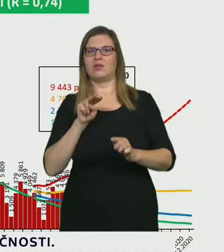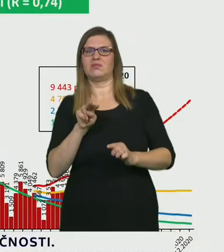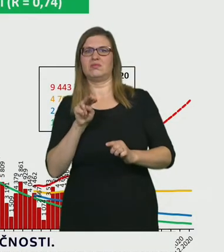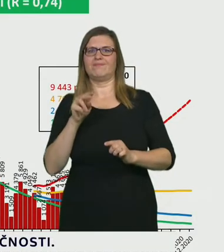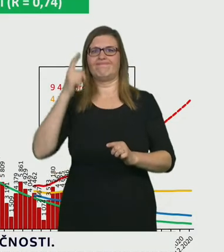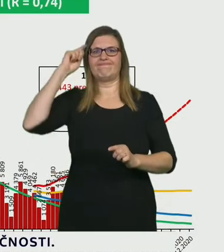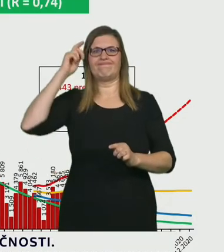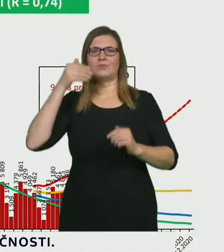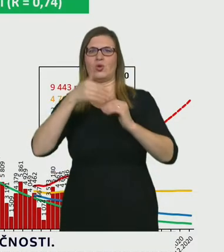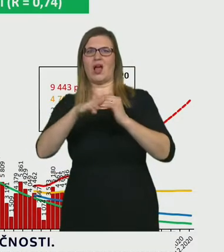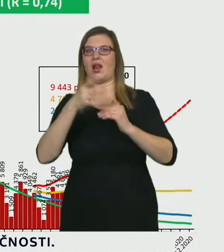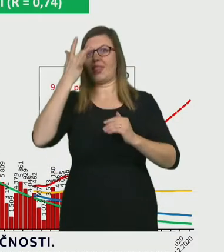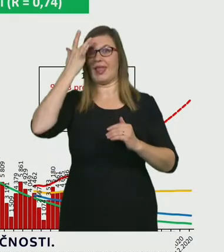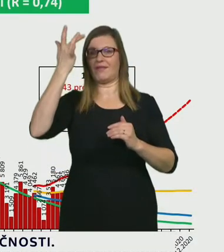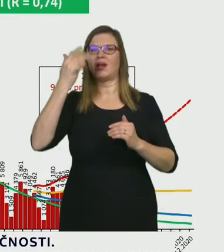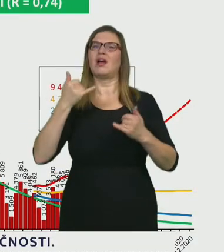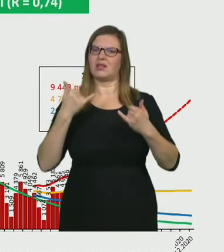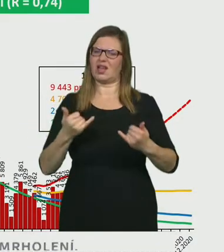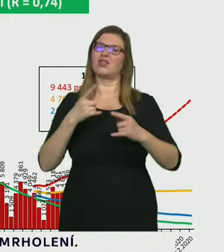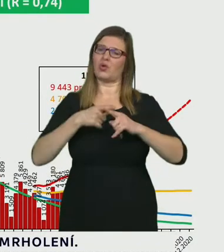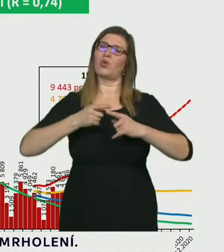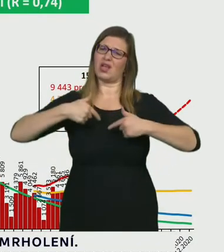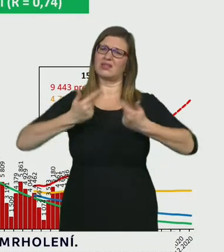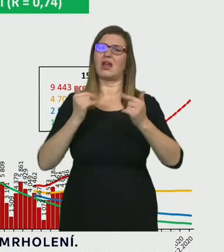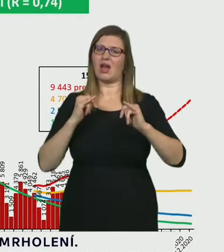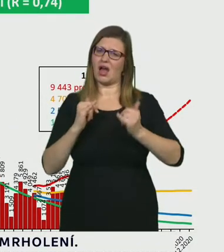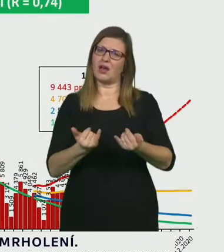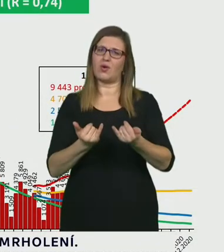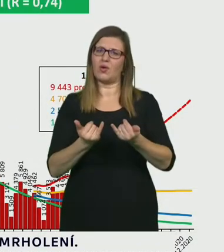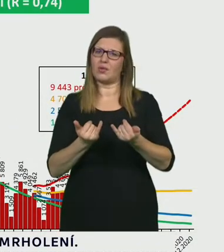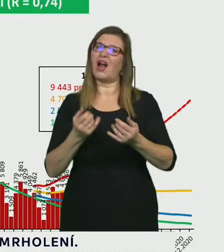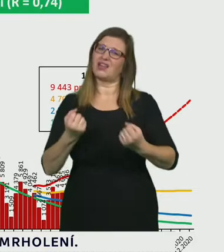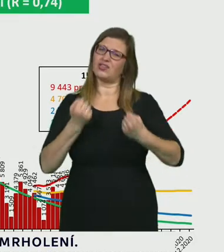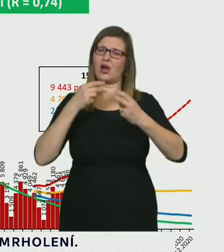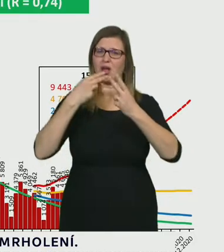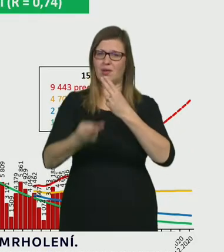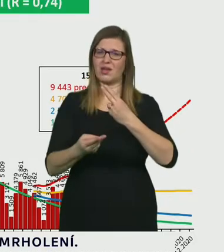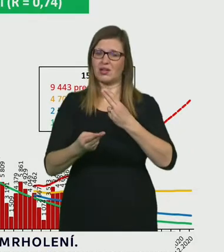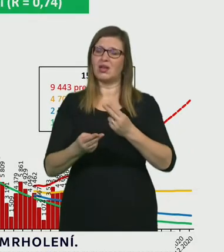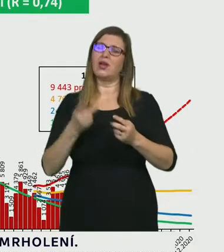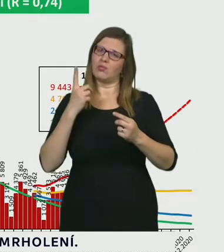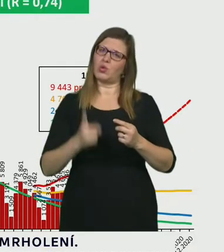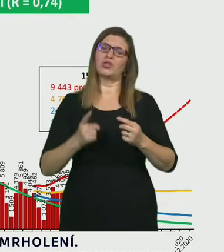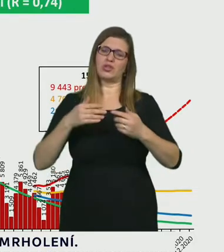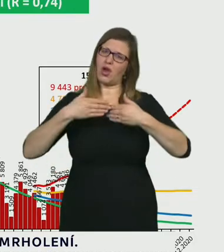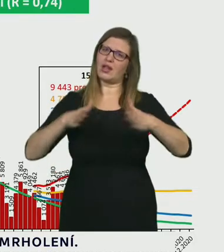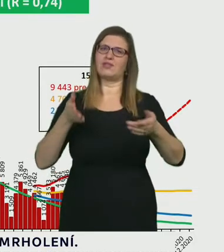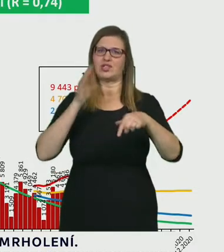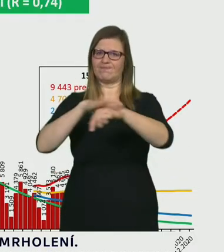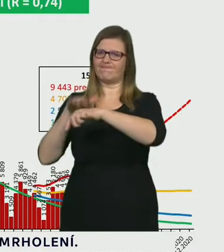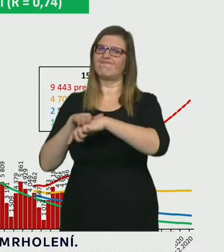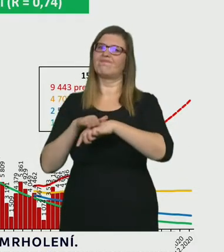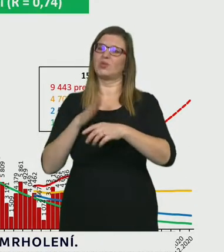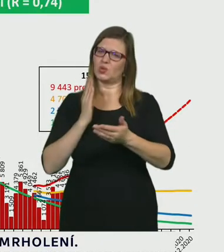V tuto chvíli je nepochybné, že jsme v nějaké fázi a naleze to jakýmkoliv způsobem zakrývat dynamického nárůstu šíření té